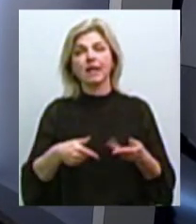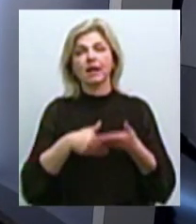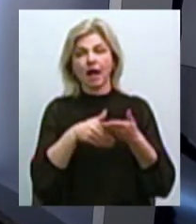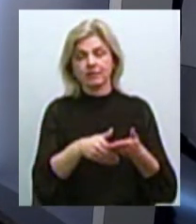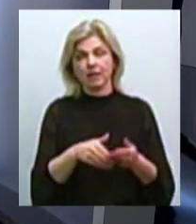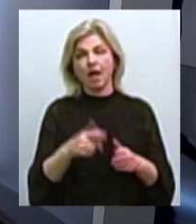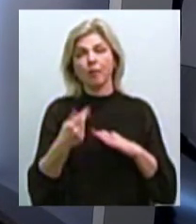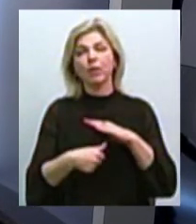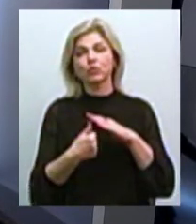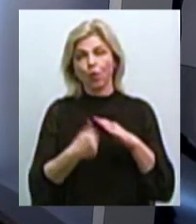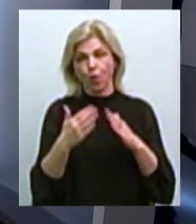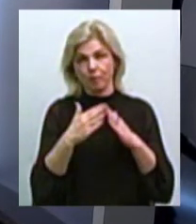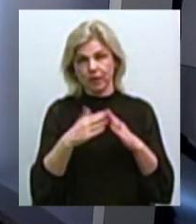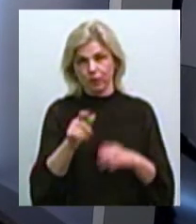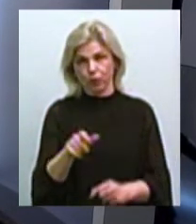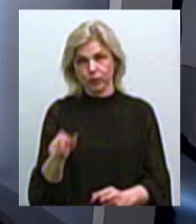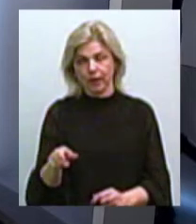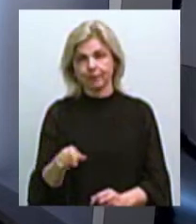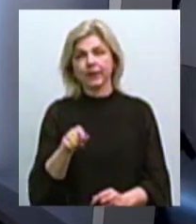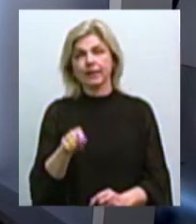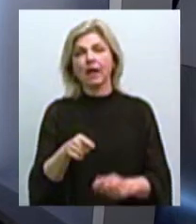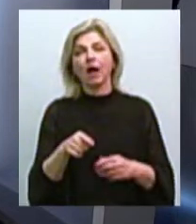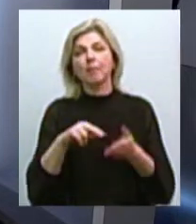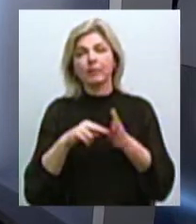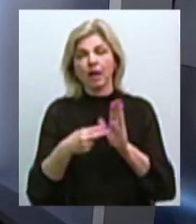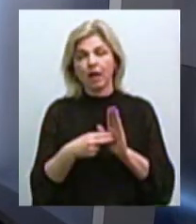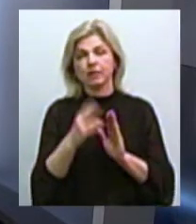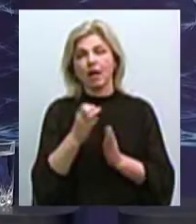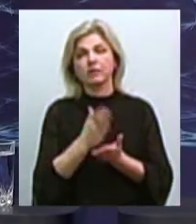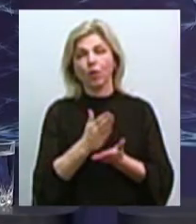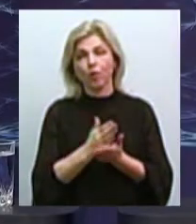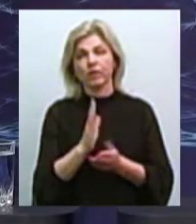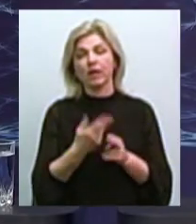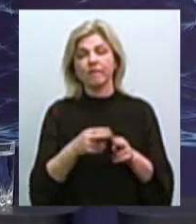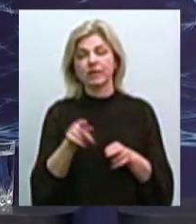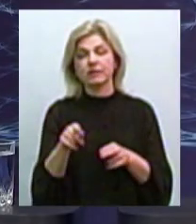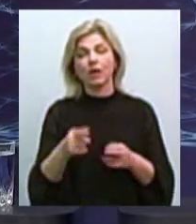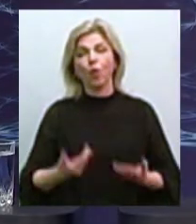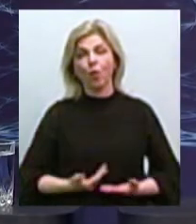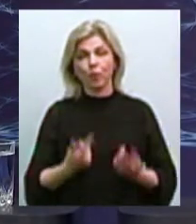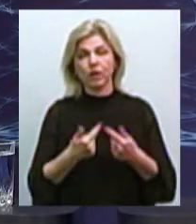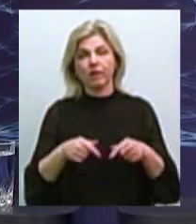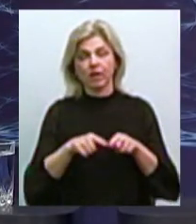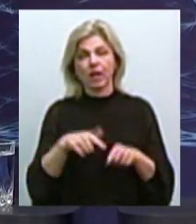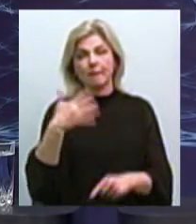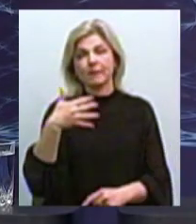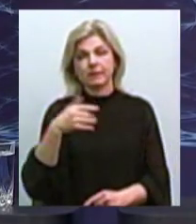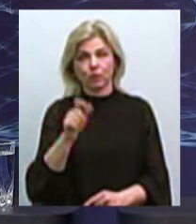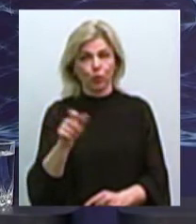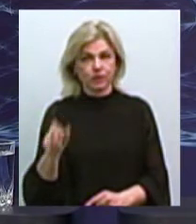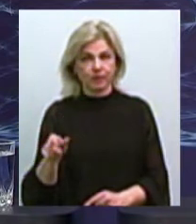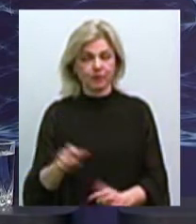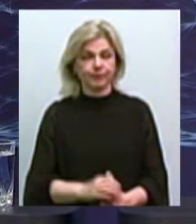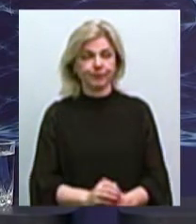в Миколаїві, вона розрахована на перебування в цій комунальній установі 50 осіб. Тобто, всі